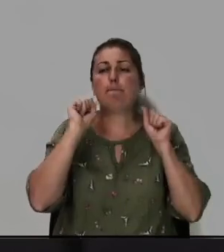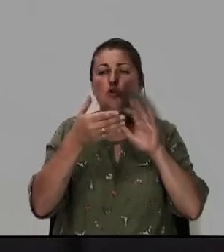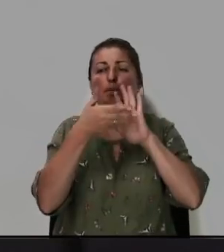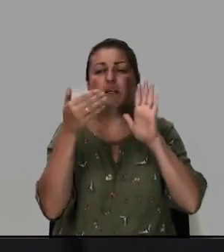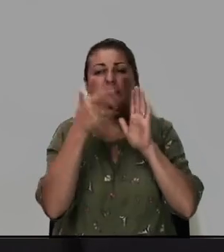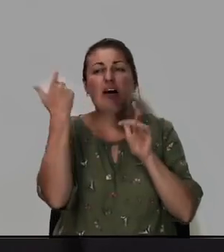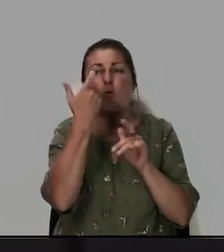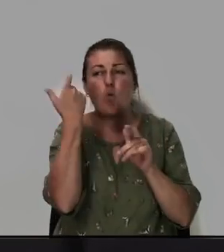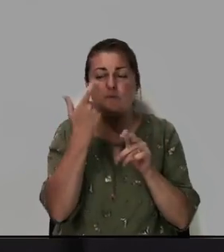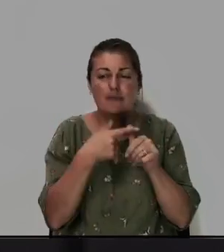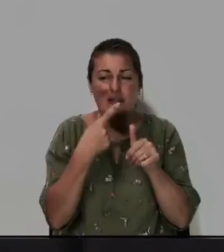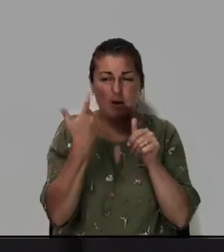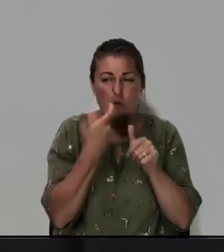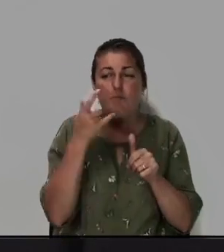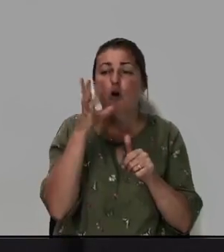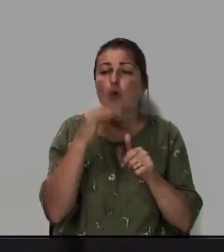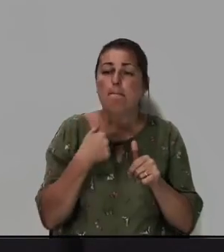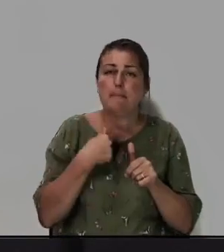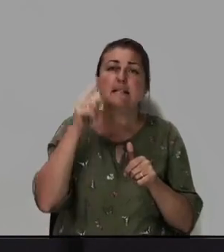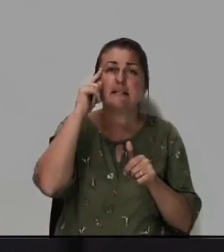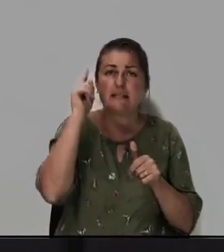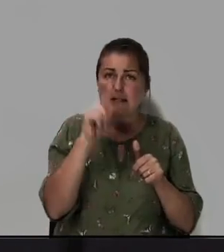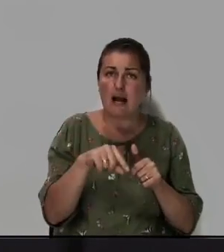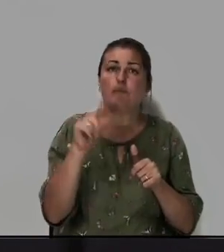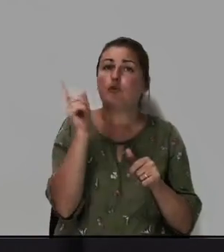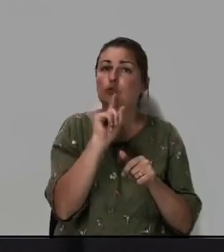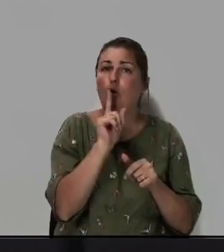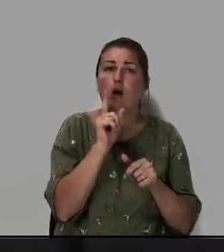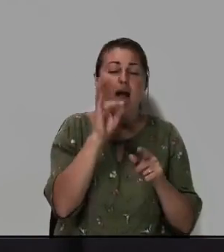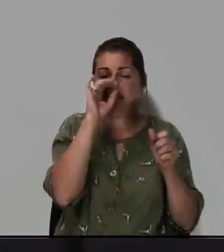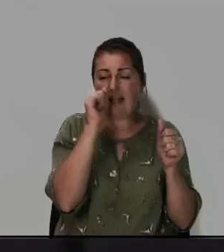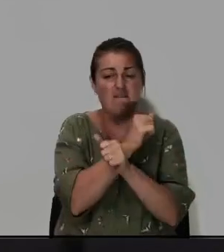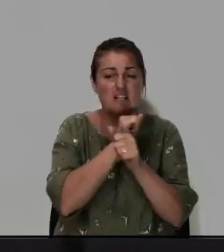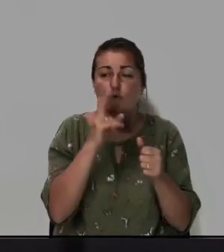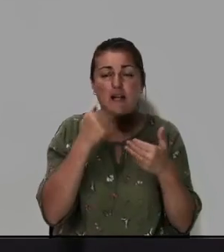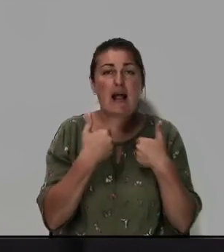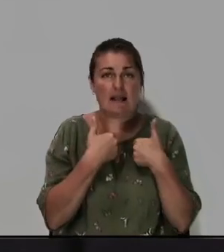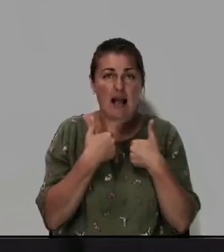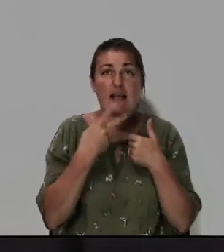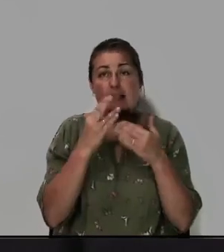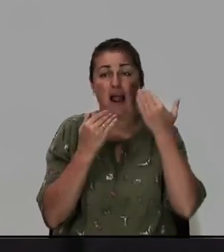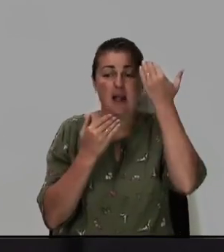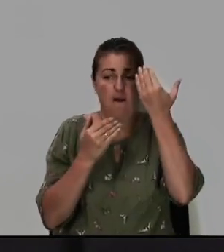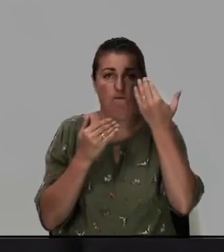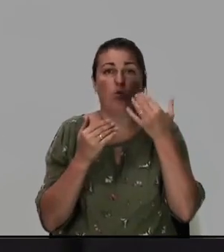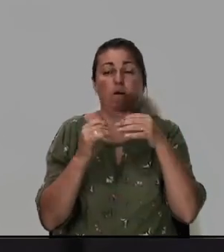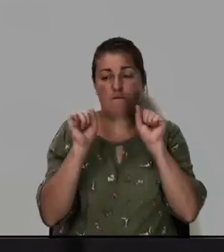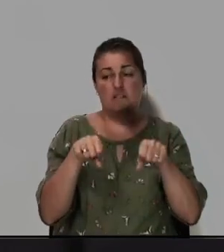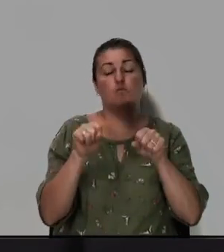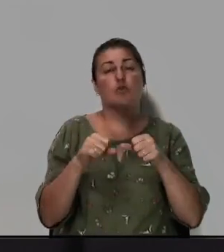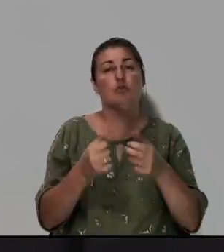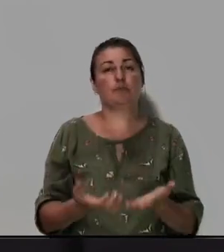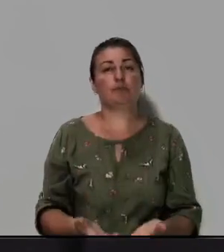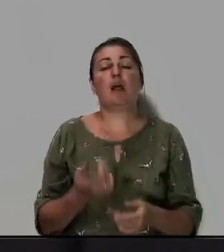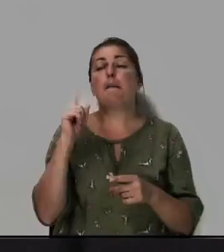имя Господа, но мы знаем, что невозможно для нас, для него возможным.